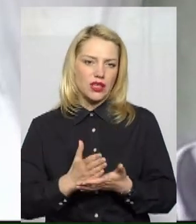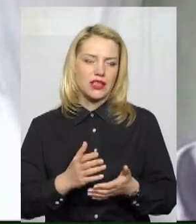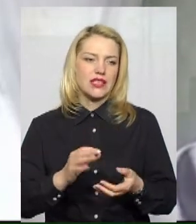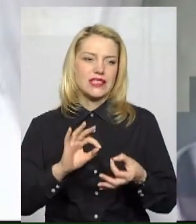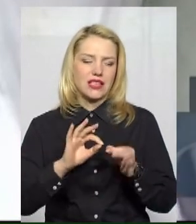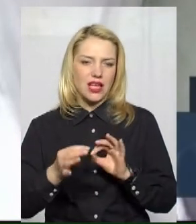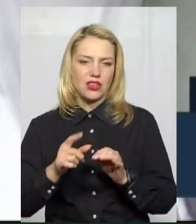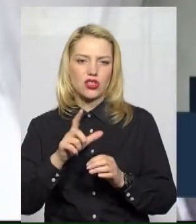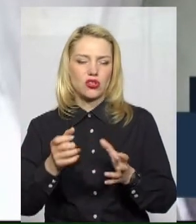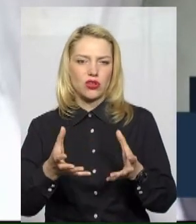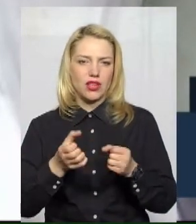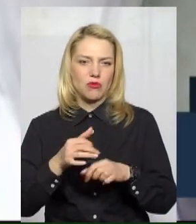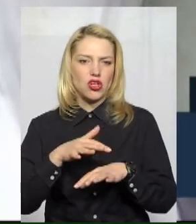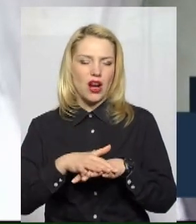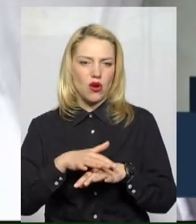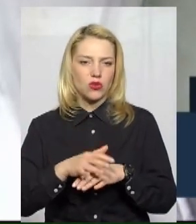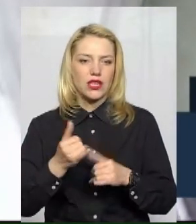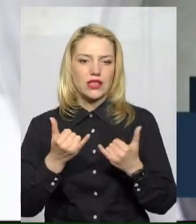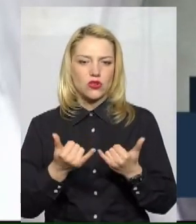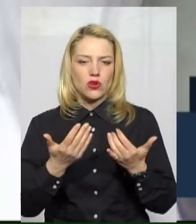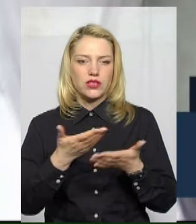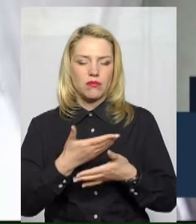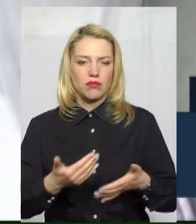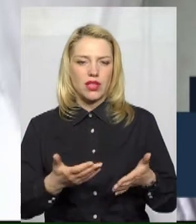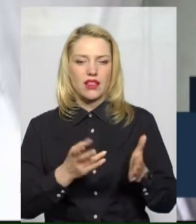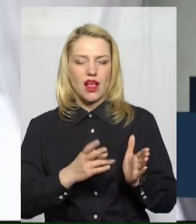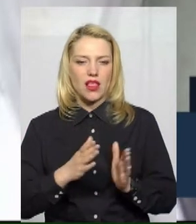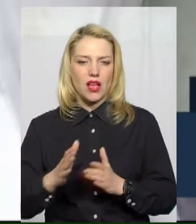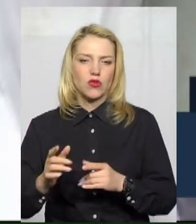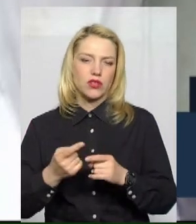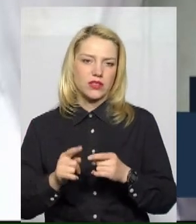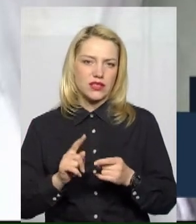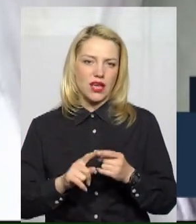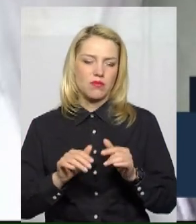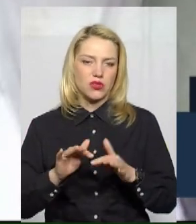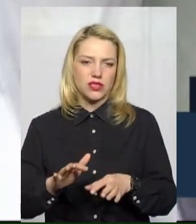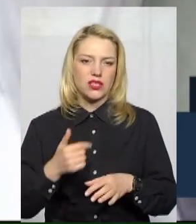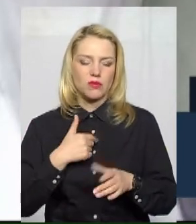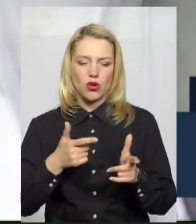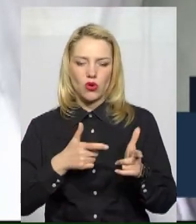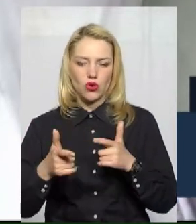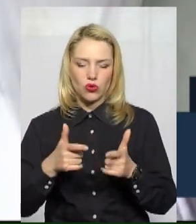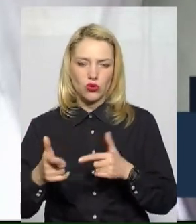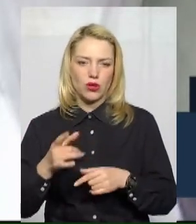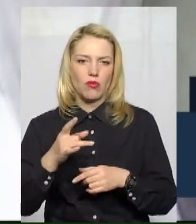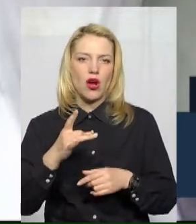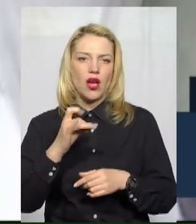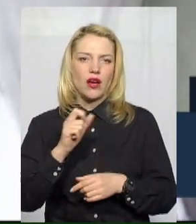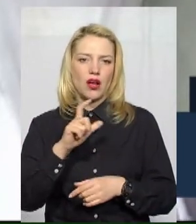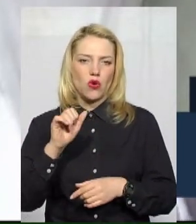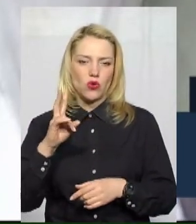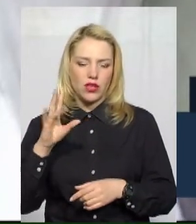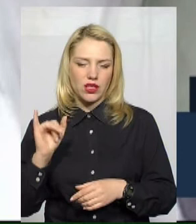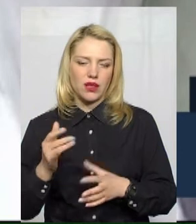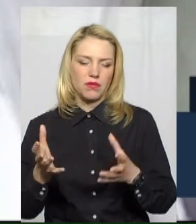Хоча на сьогодні ми налагодили цей процес. Ми готуємо рахунки, приймаємо електронною почтою і вайбером, і